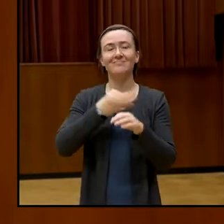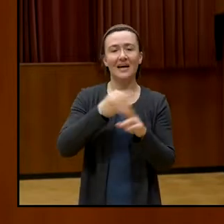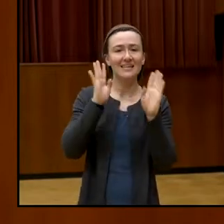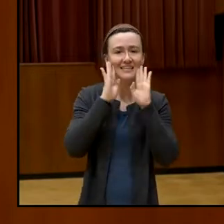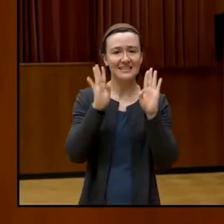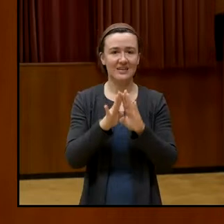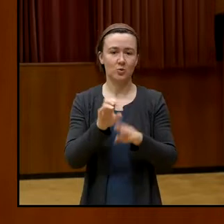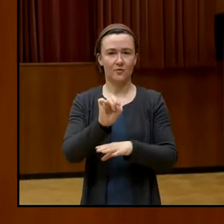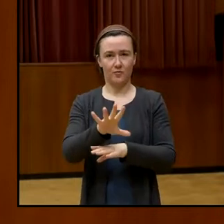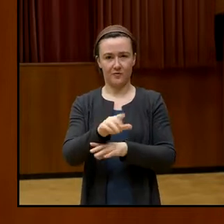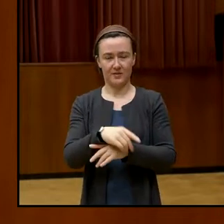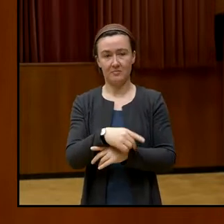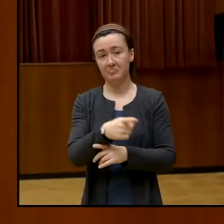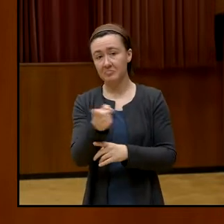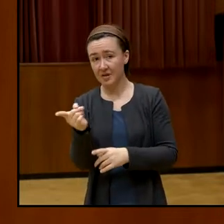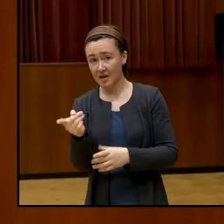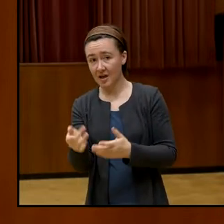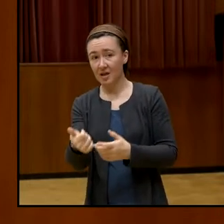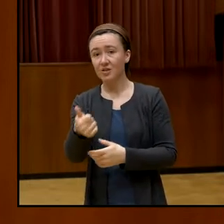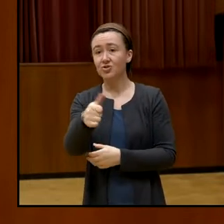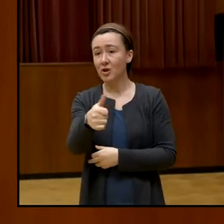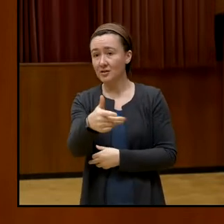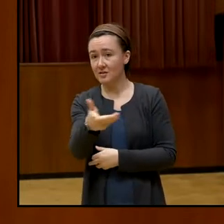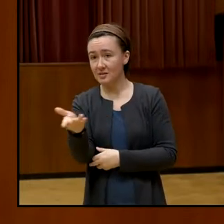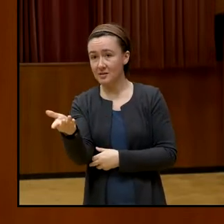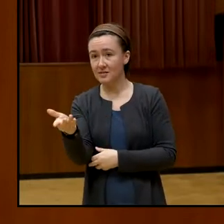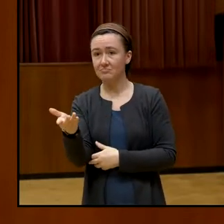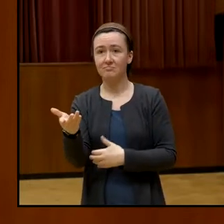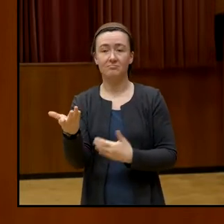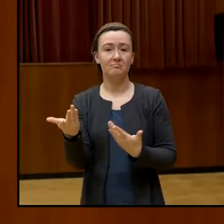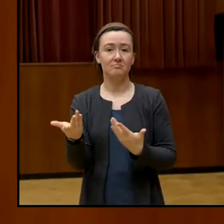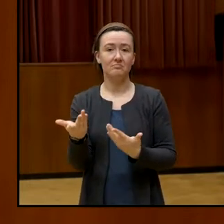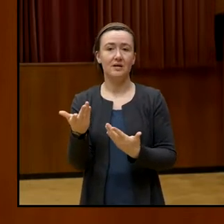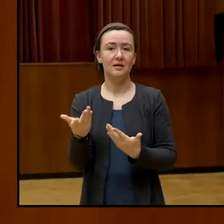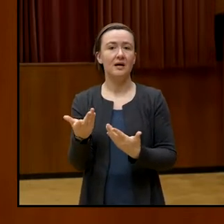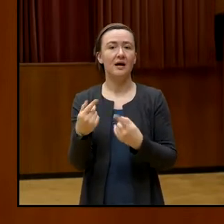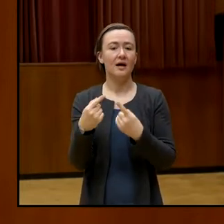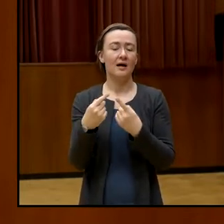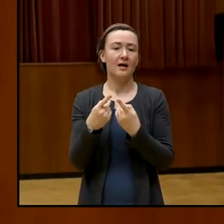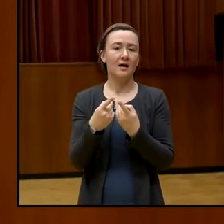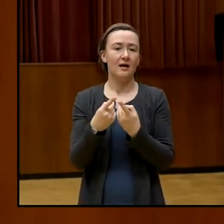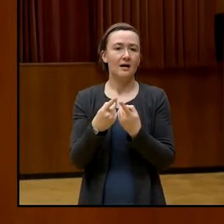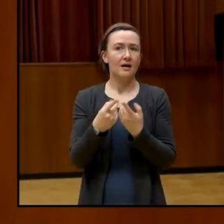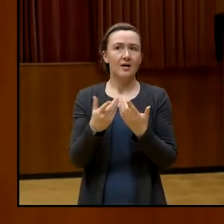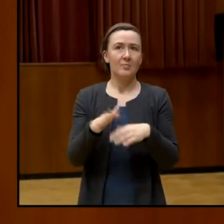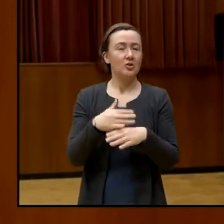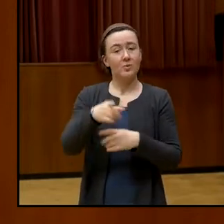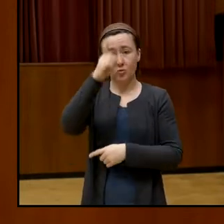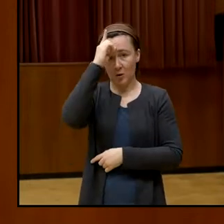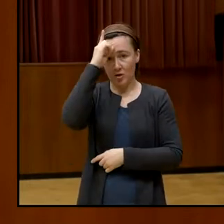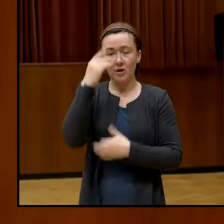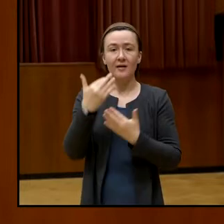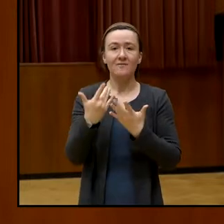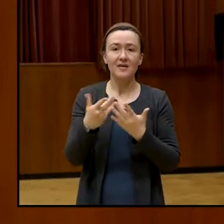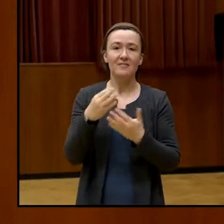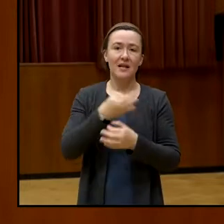jetzt schätzen lassen würde, wie viele Tageszeitungen Medienhäuser hat Deutschland?